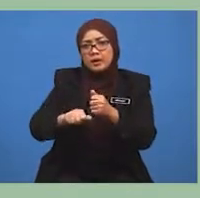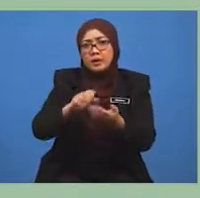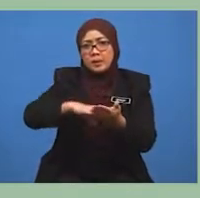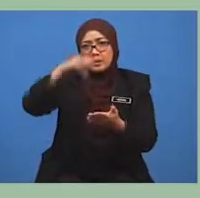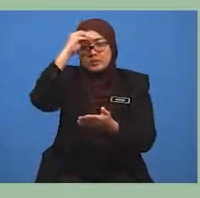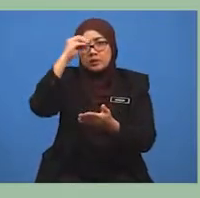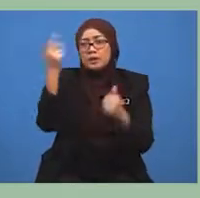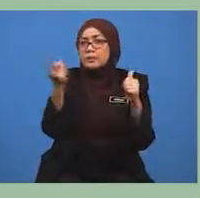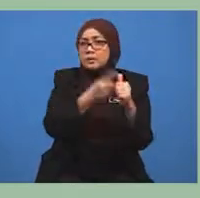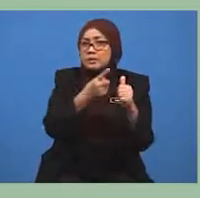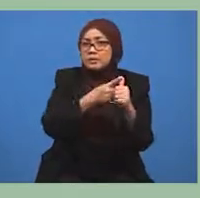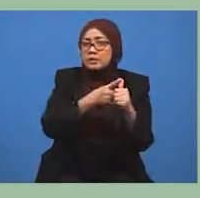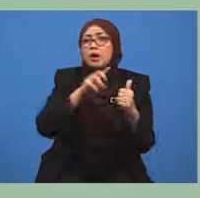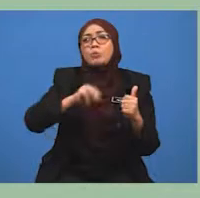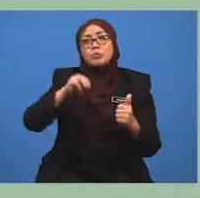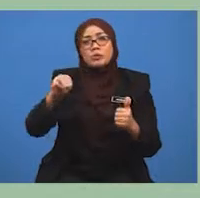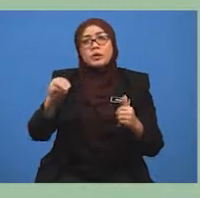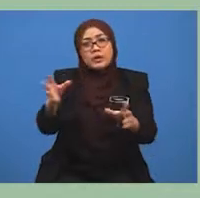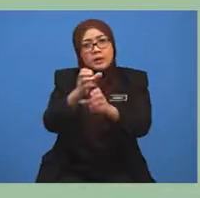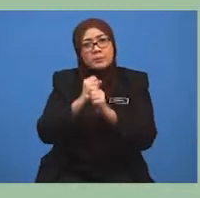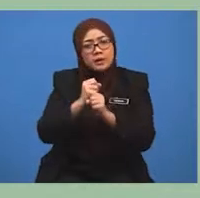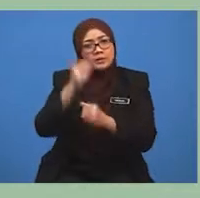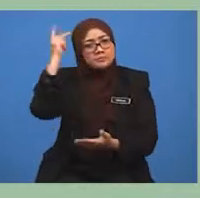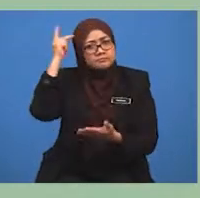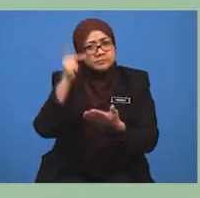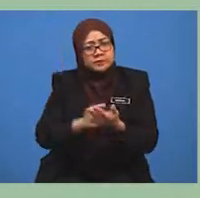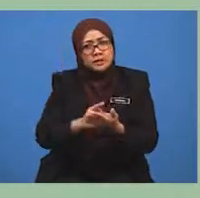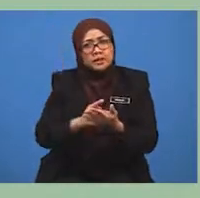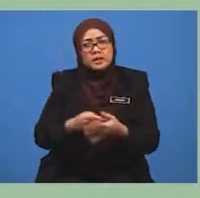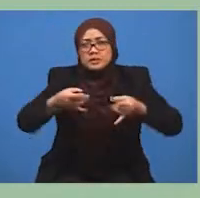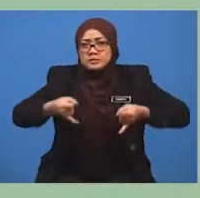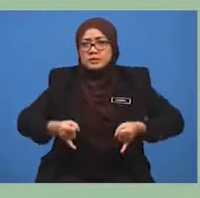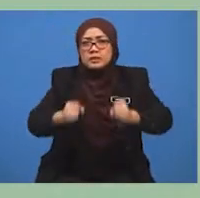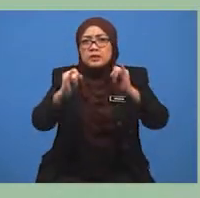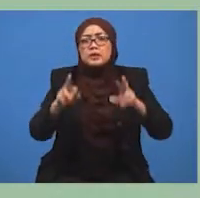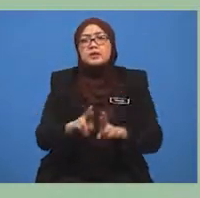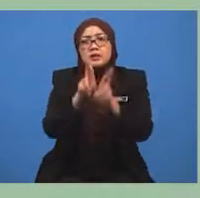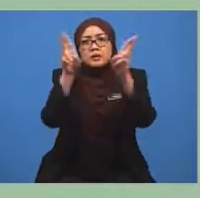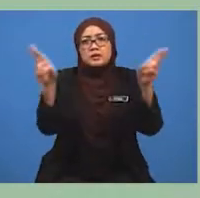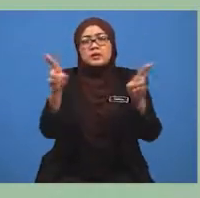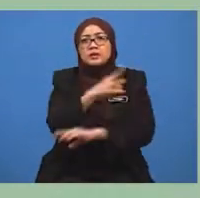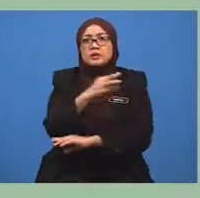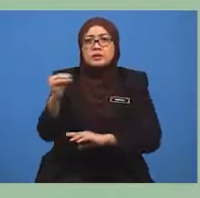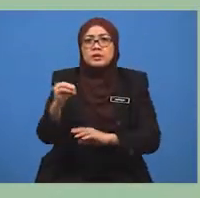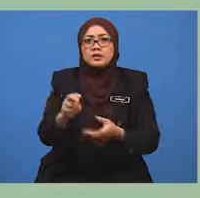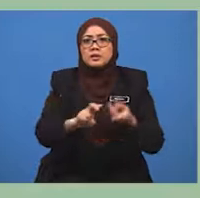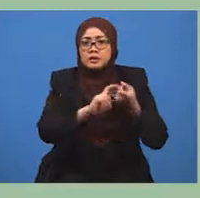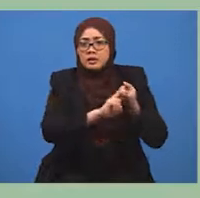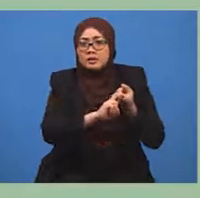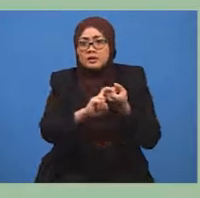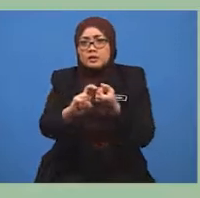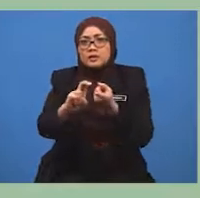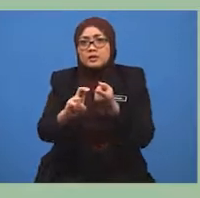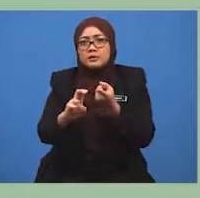murid-murid dapat mengenalpasti jaringan, jalan raya dan jaringan landasan kereta